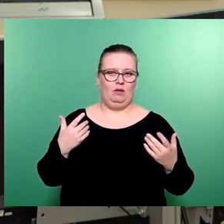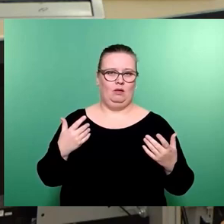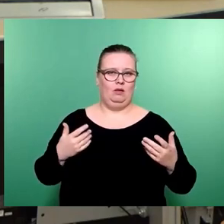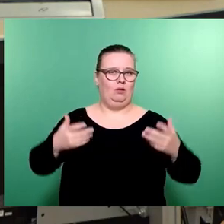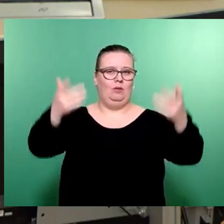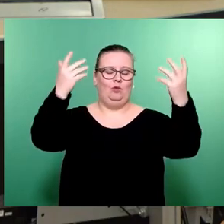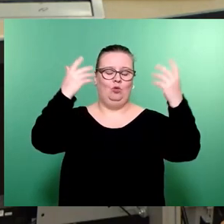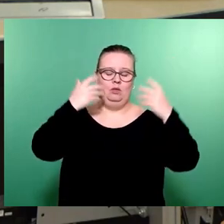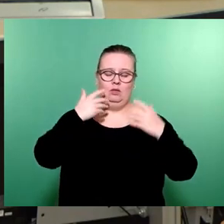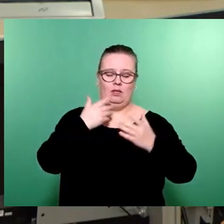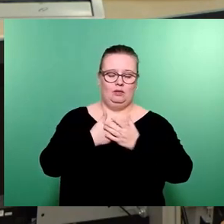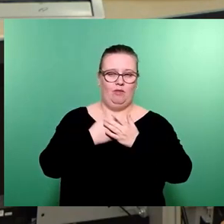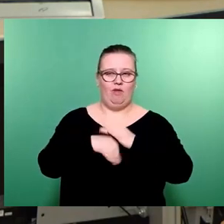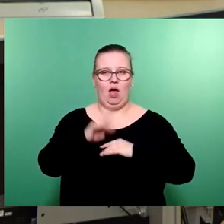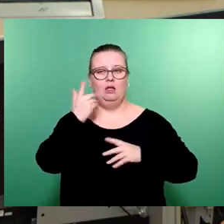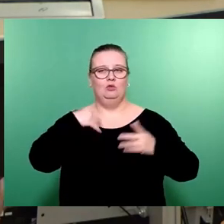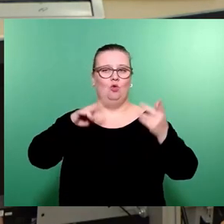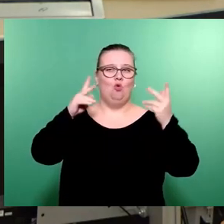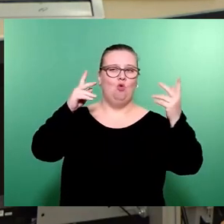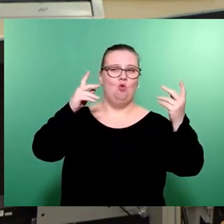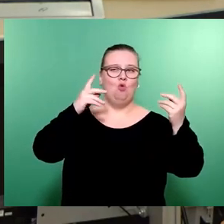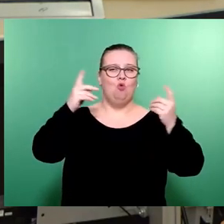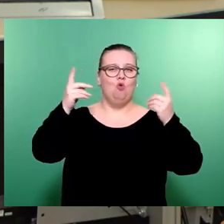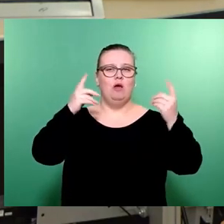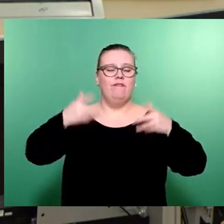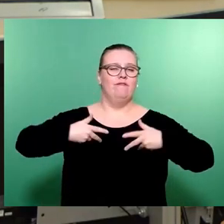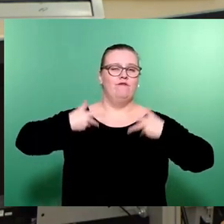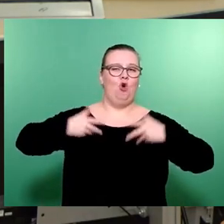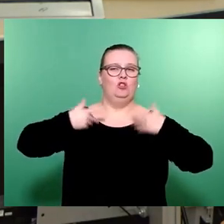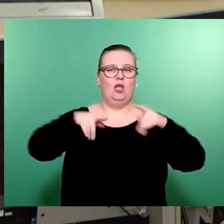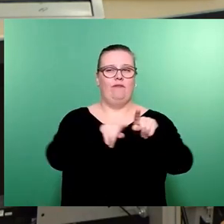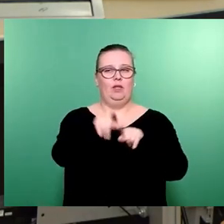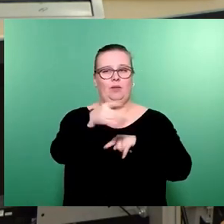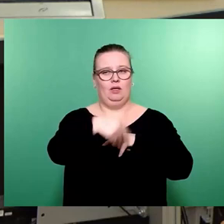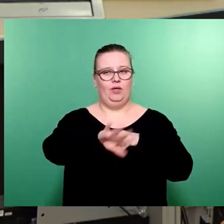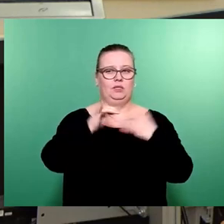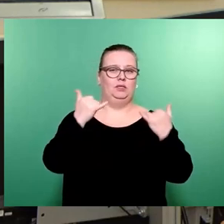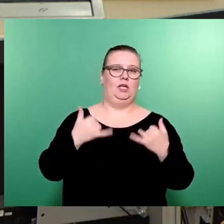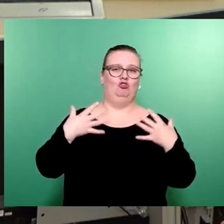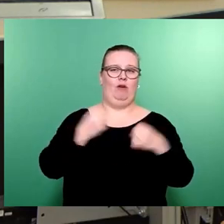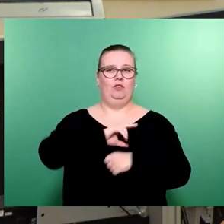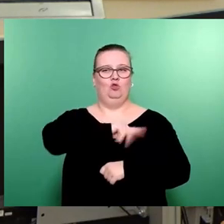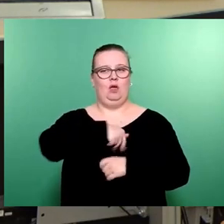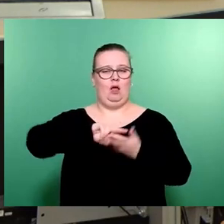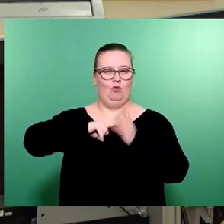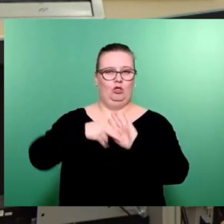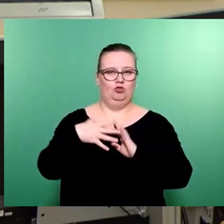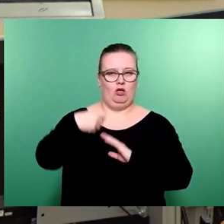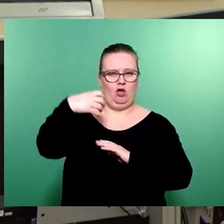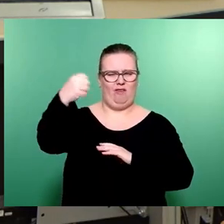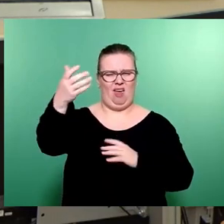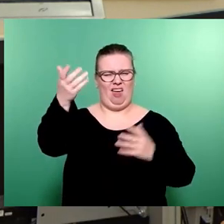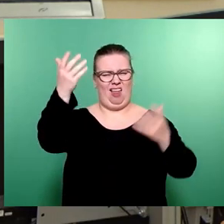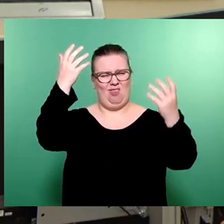nur deshalb, weil sich alle so bewegt, denn nur weil es diese freundliche FDP gegeben hat, konnte man sozialpolitische Errungenschaften machen. Was